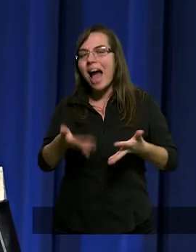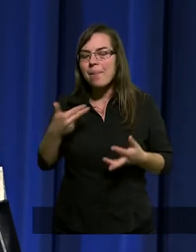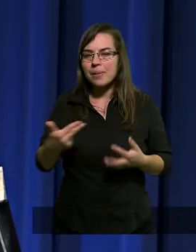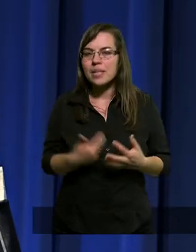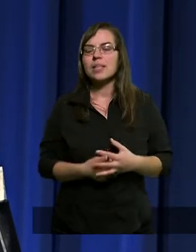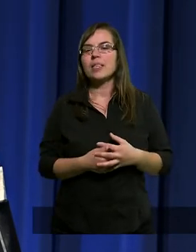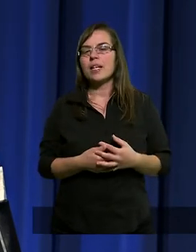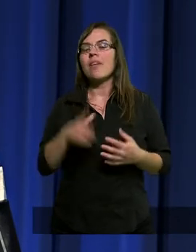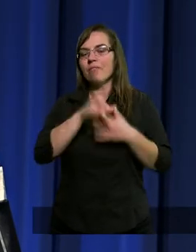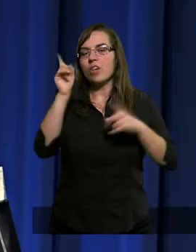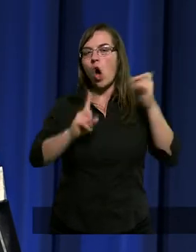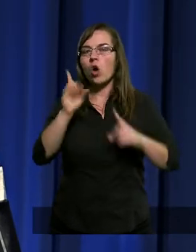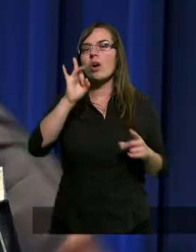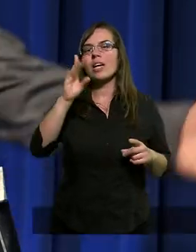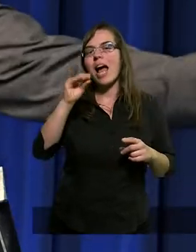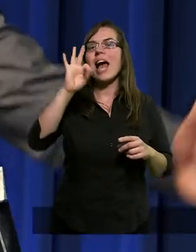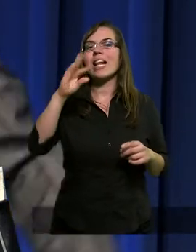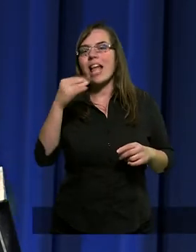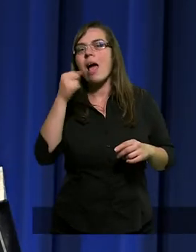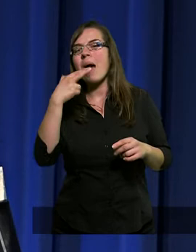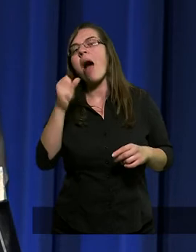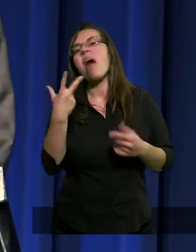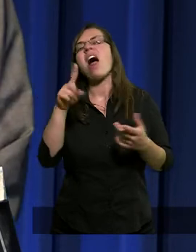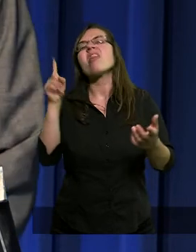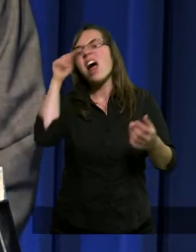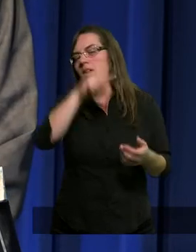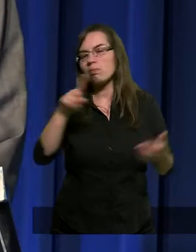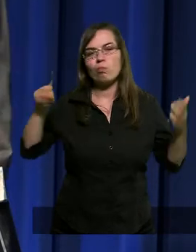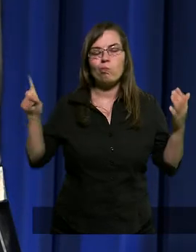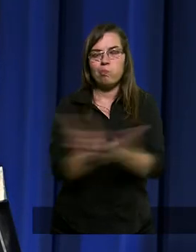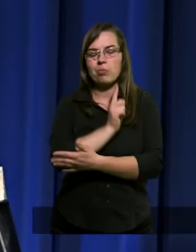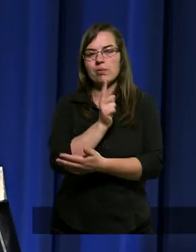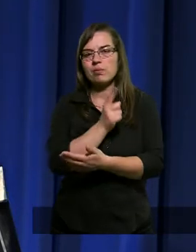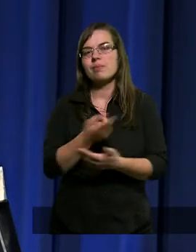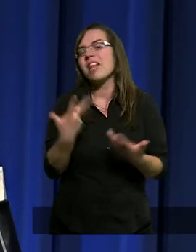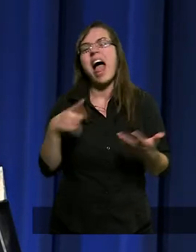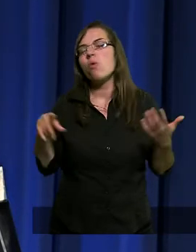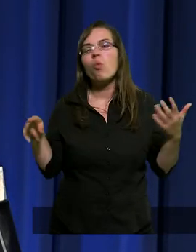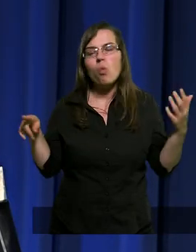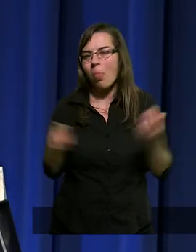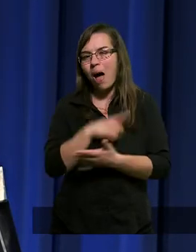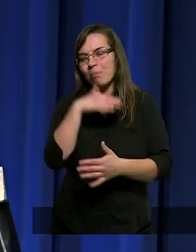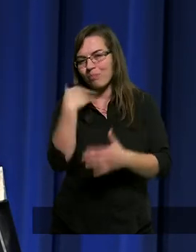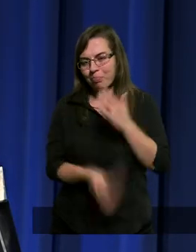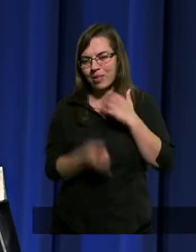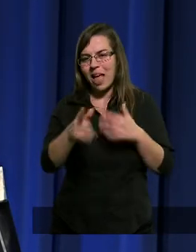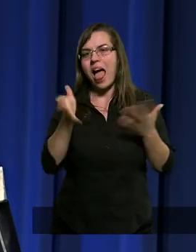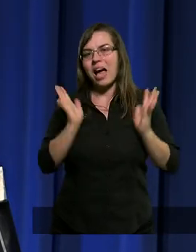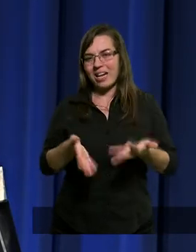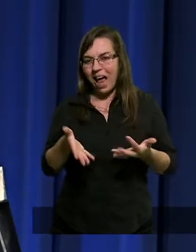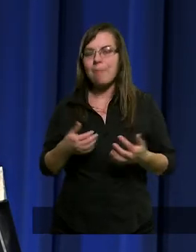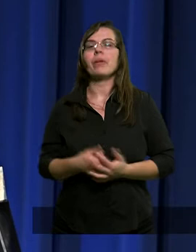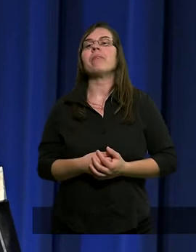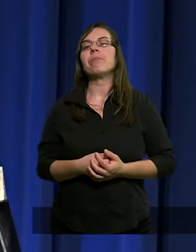zdać w ogrodzie Getsemane. Ale niestety oblali ten egzamin. Nie zdali tego egzaminu.